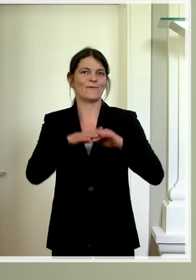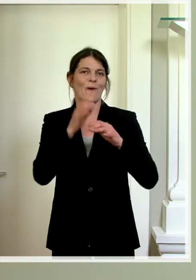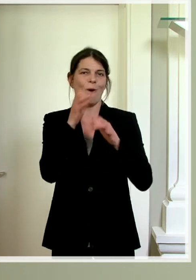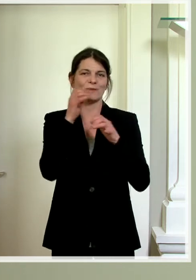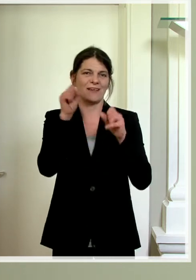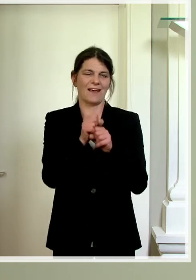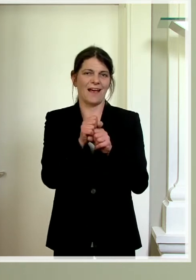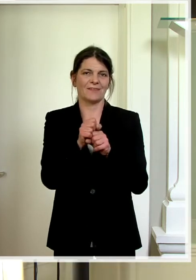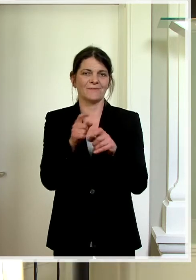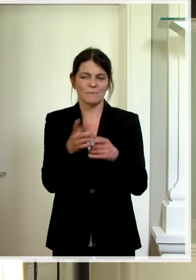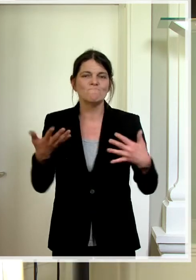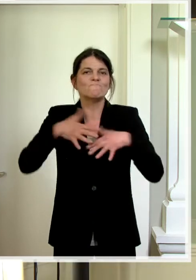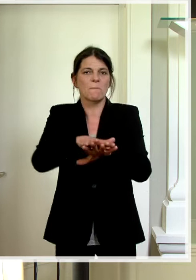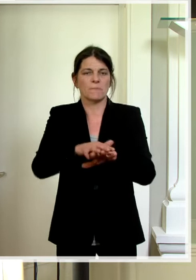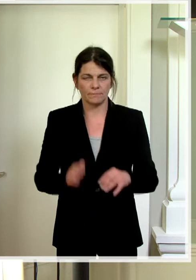kann.